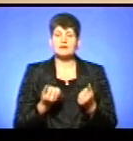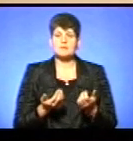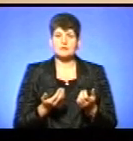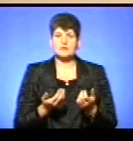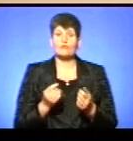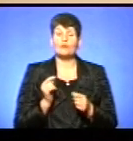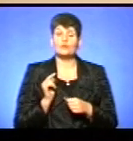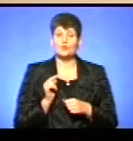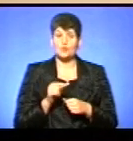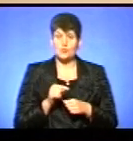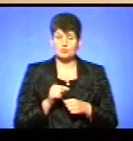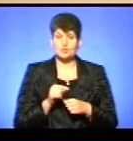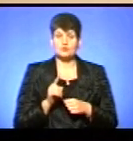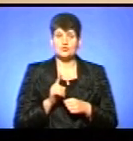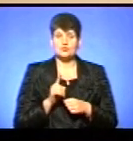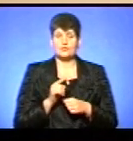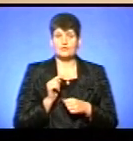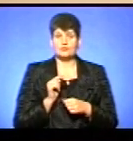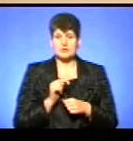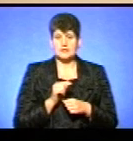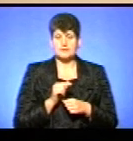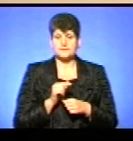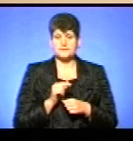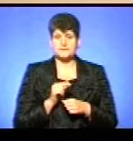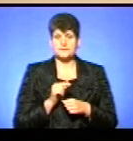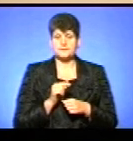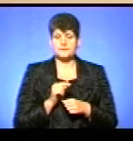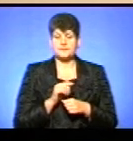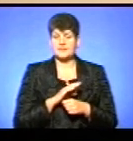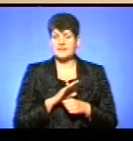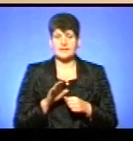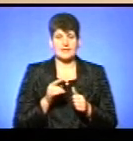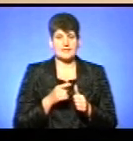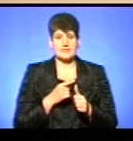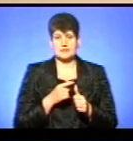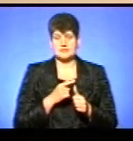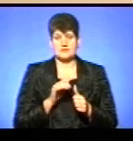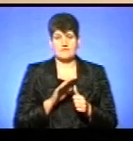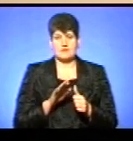А в тому, що вони не називають